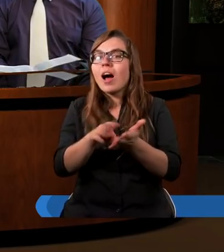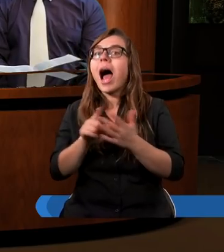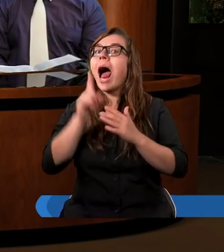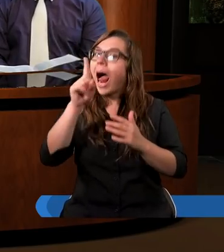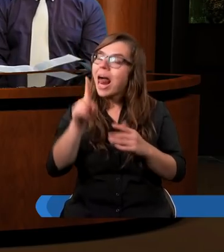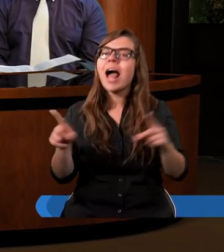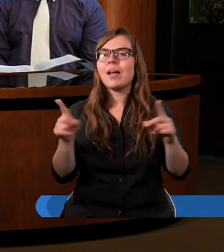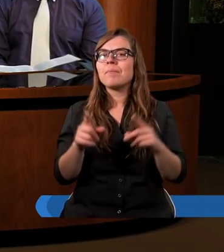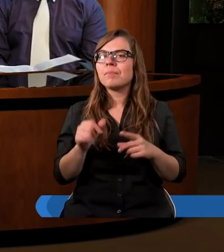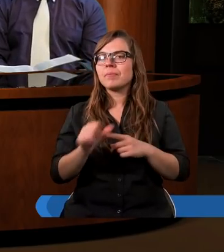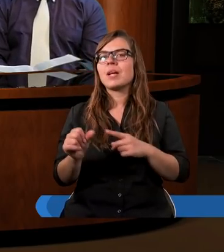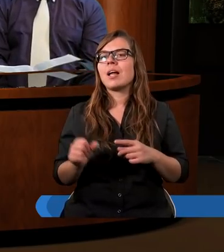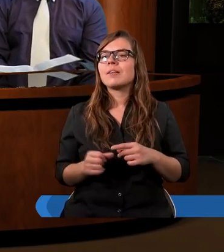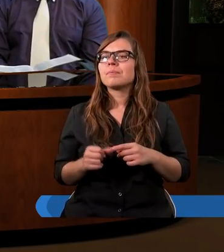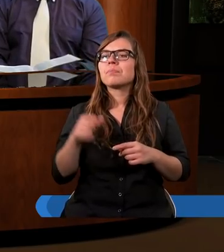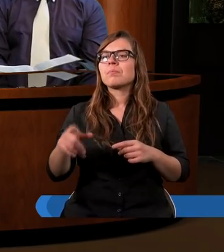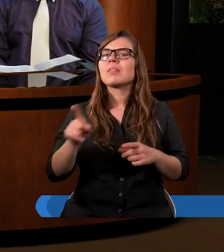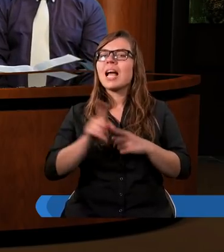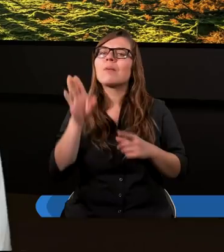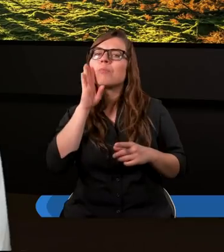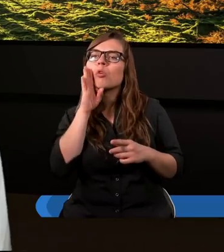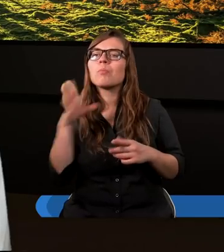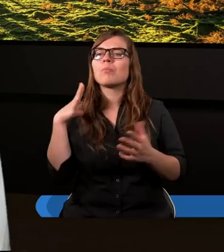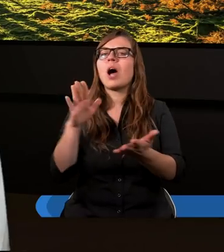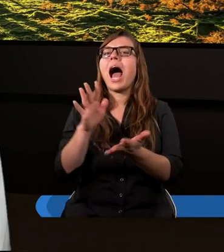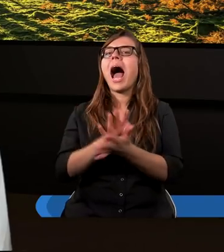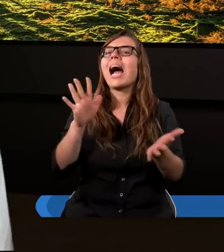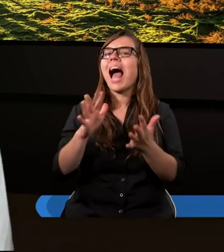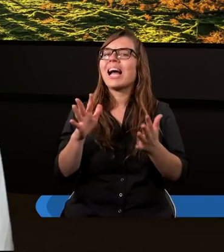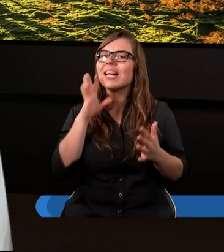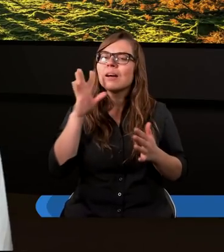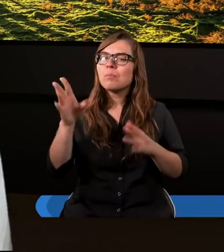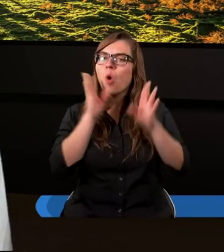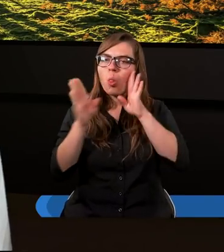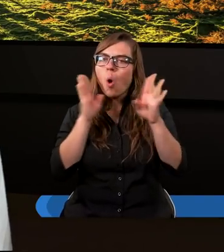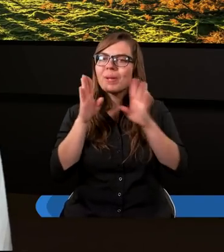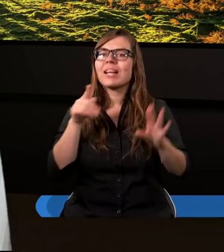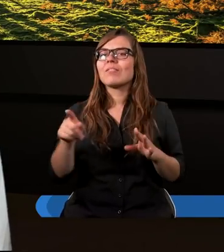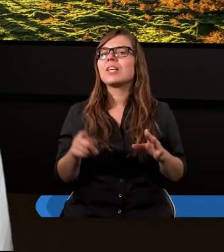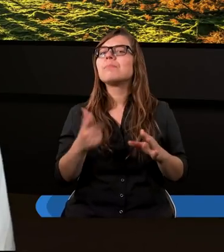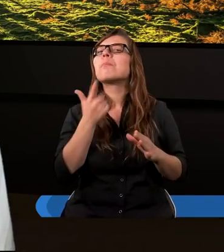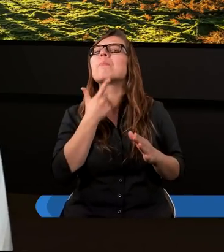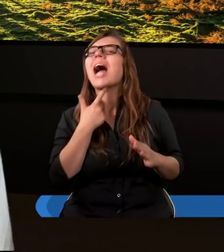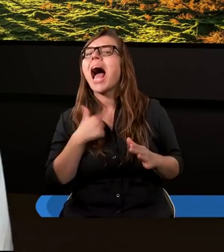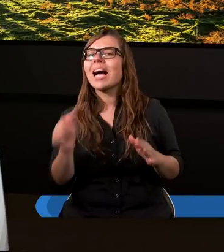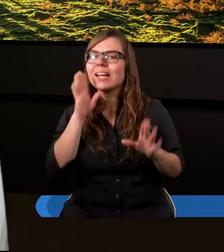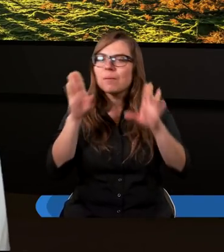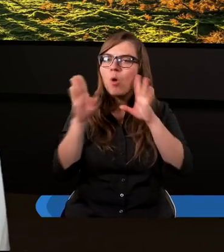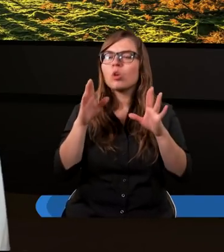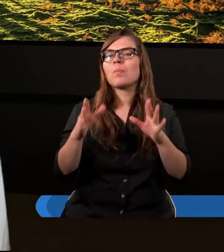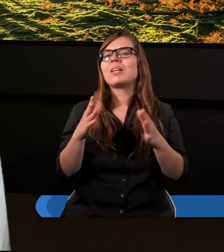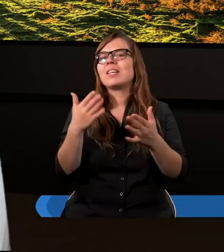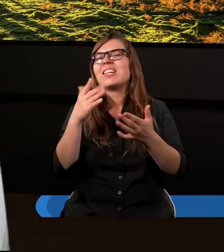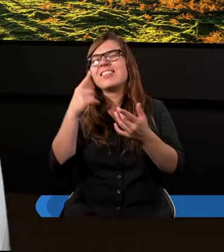ale jednak. Ja jeszcze myślę, że to było podobieństwo charakteru. Podobieństwo pragnień, podobieństwo